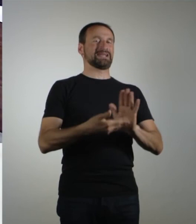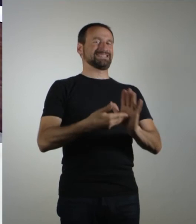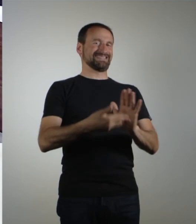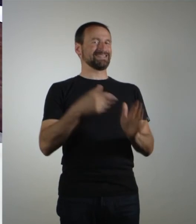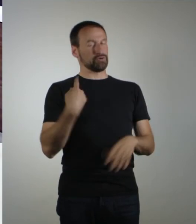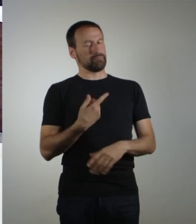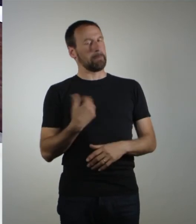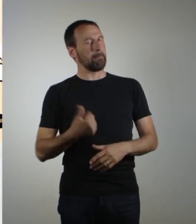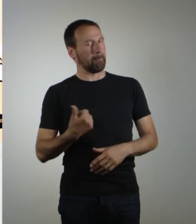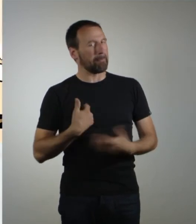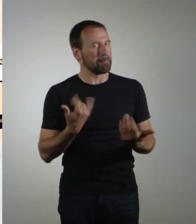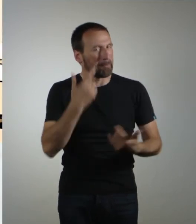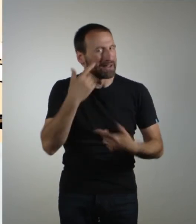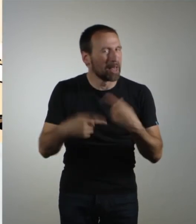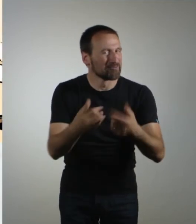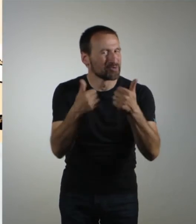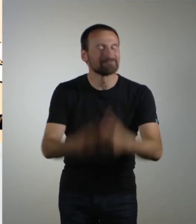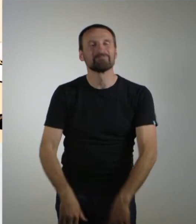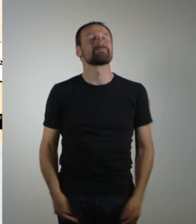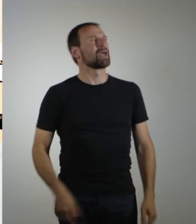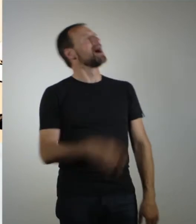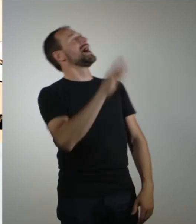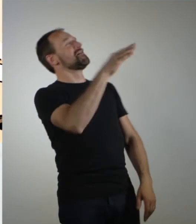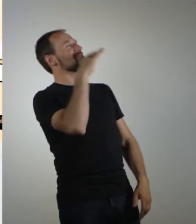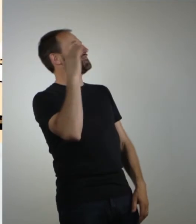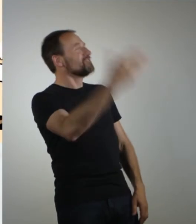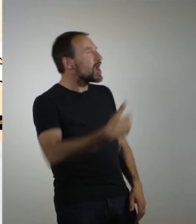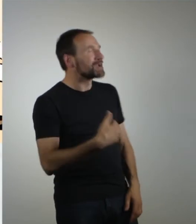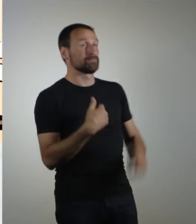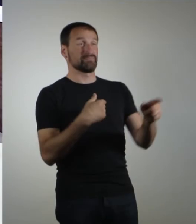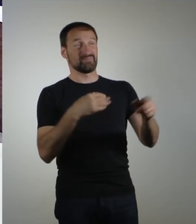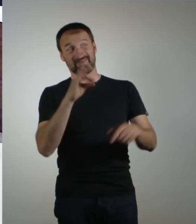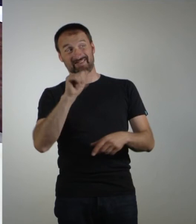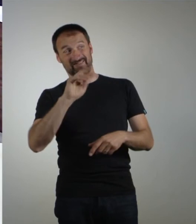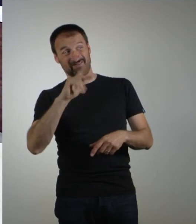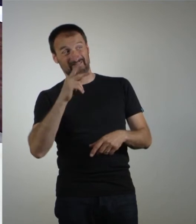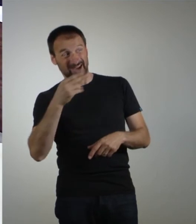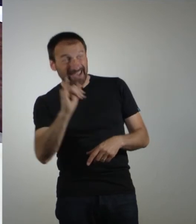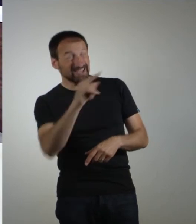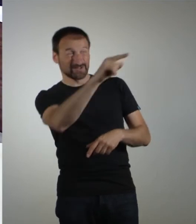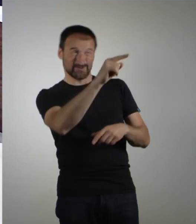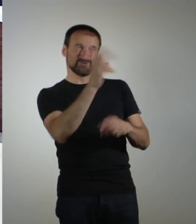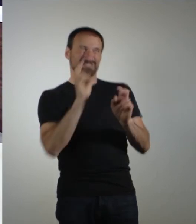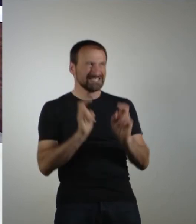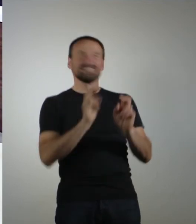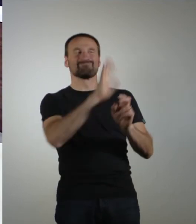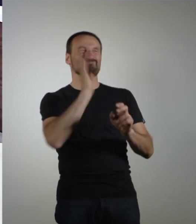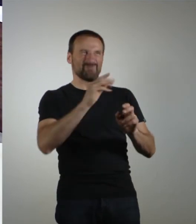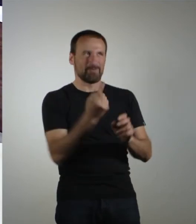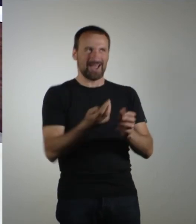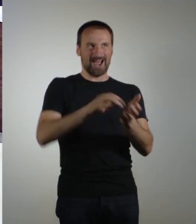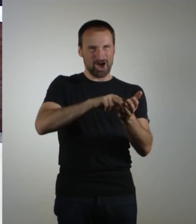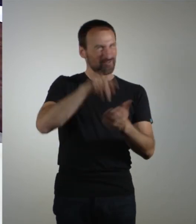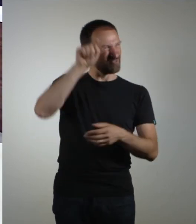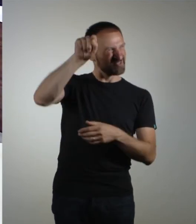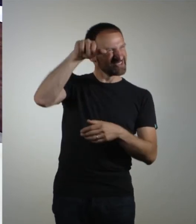wünsche ich euch dabei viel Erfolg. Funky, hast dich zwar gerade hingesetzt, du müsstest aber nochmal aufstehen. Dahinten steht eine Kamera. Könntet ihr damit eventuell ein Selfie